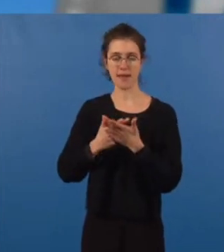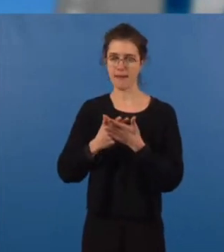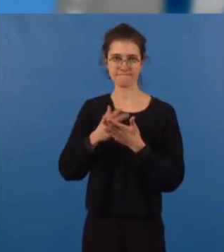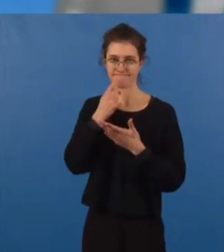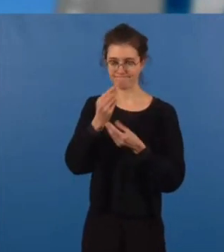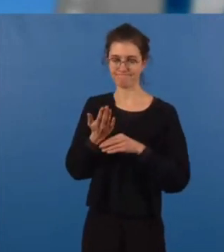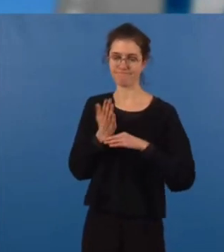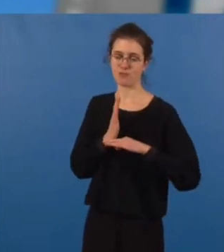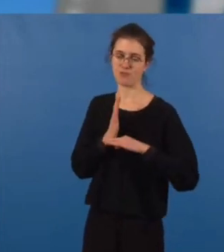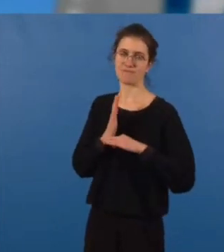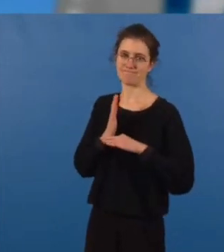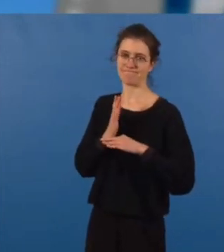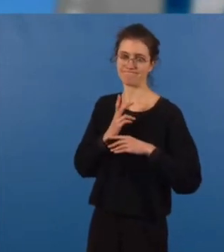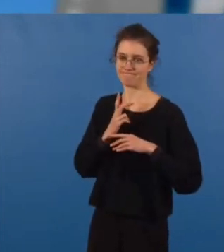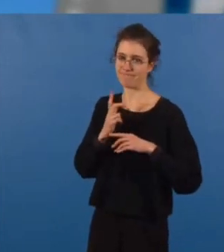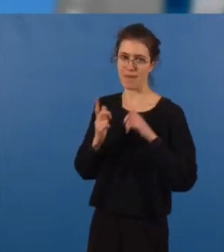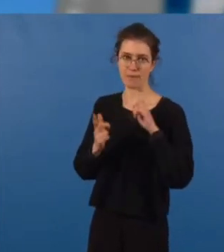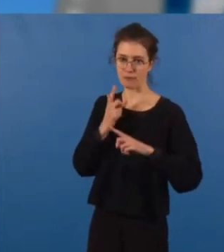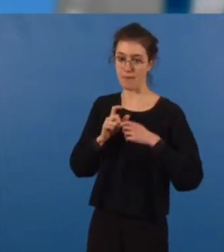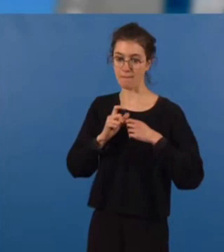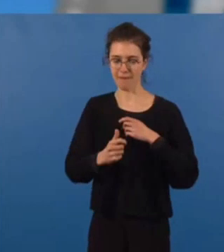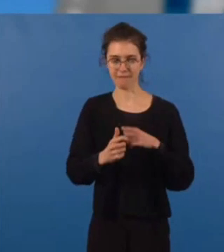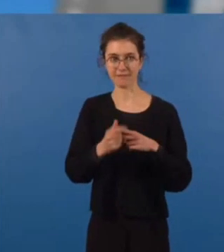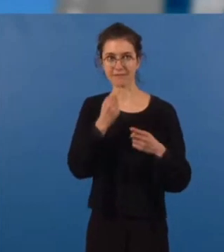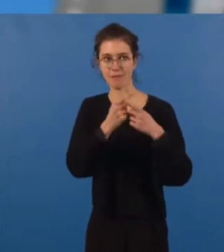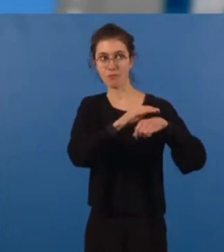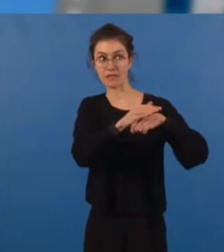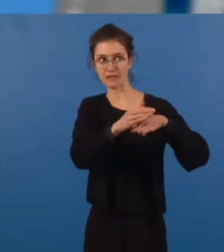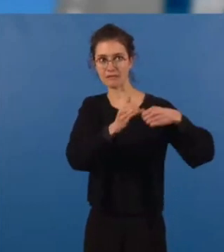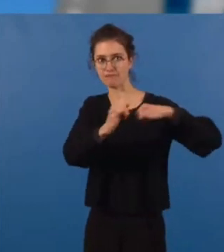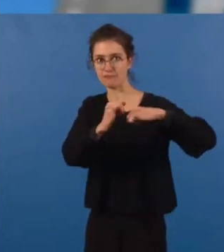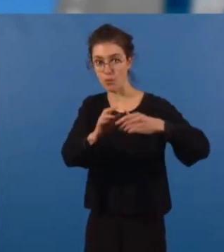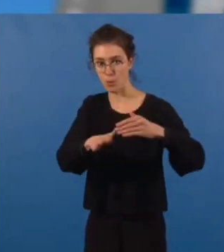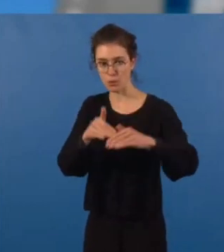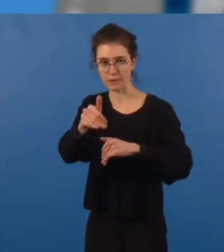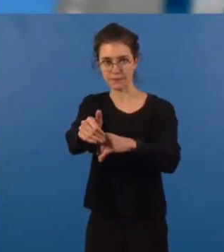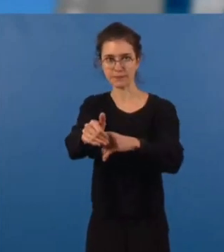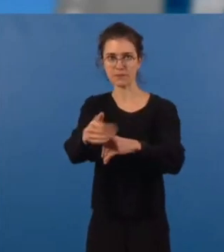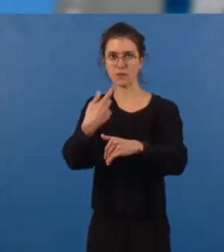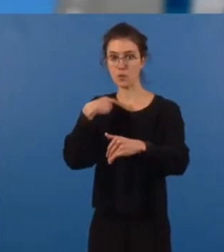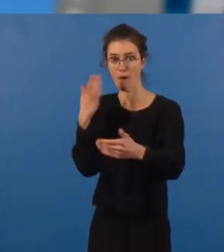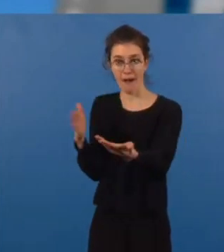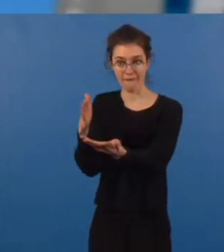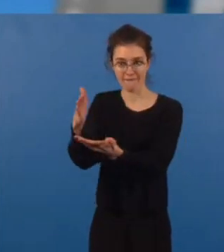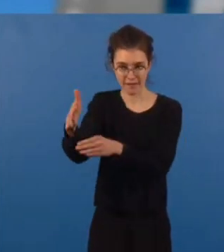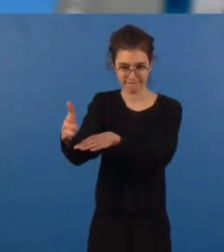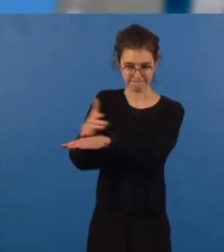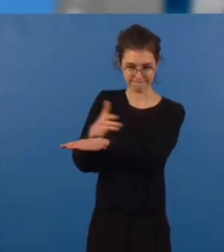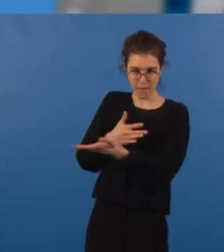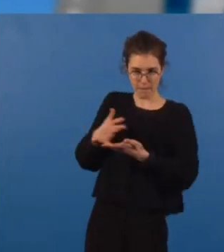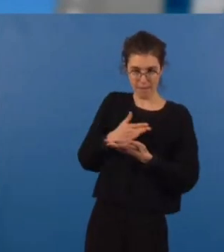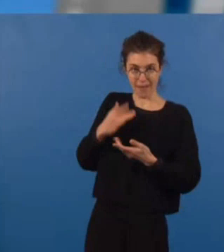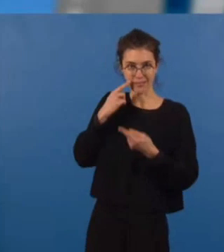à la compréhension des politiques mises en œuvre. Nous préparons l'avenir en liant les besoins de transition écologique aux